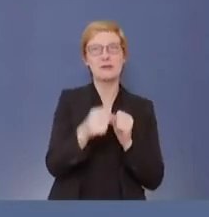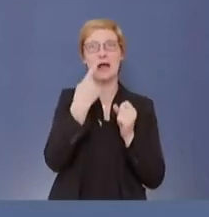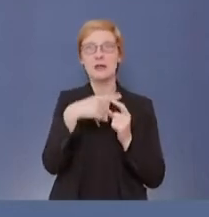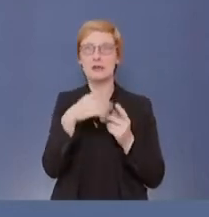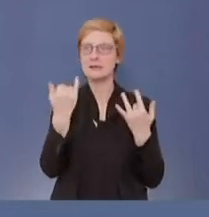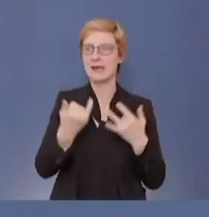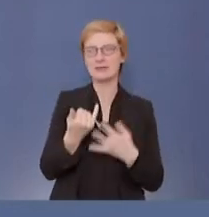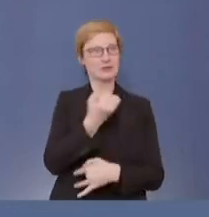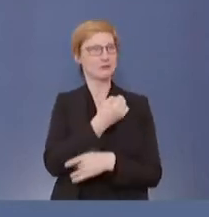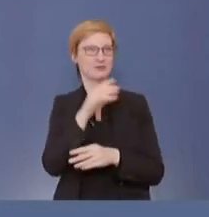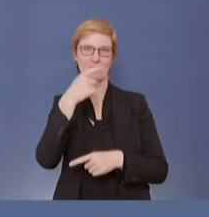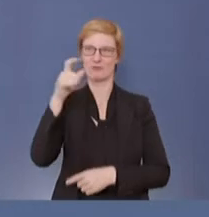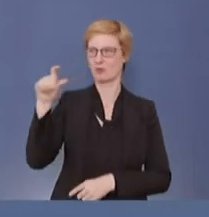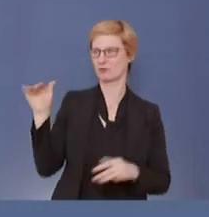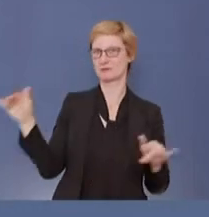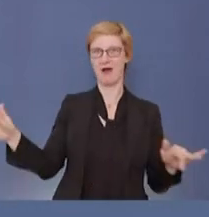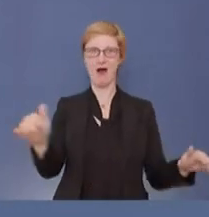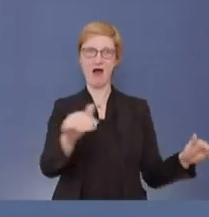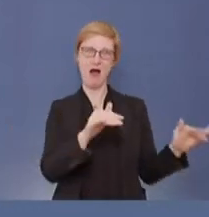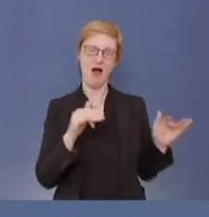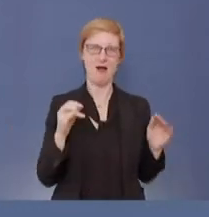mit der Realität übereinstimmt.